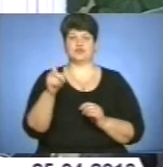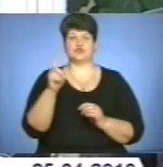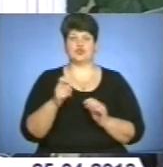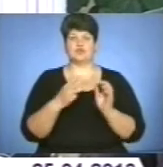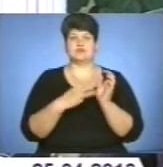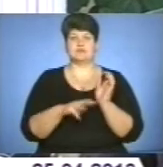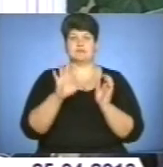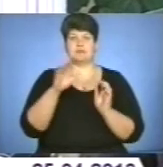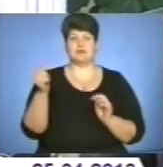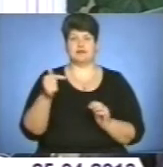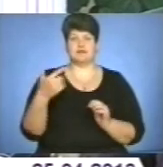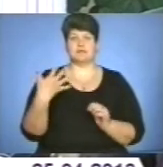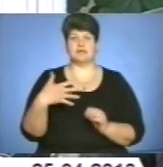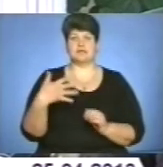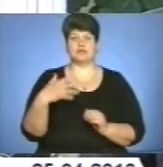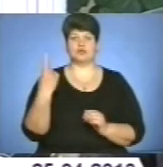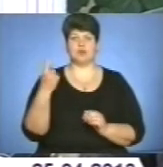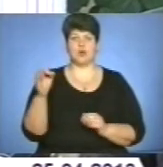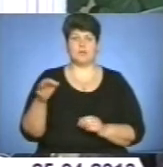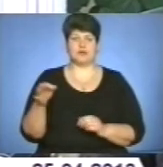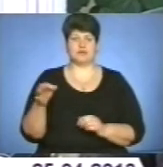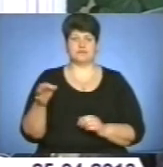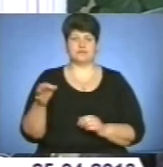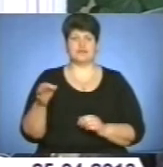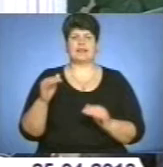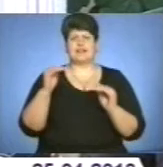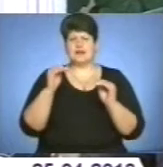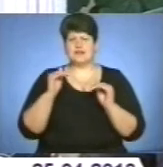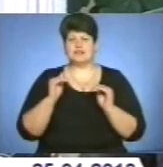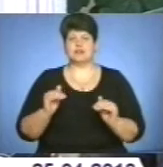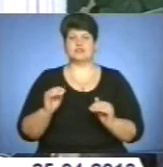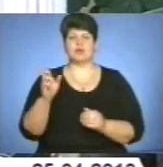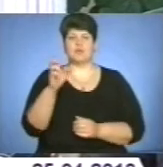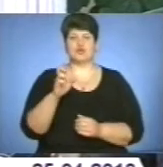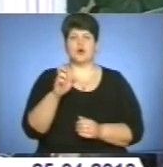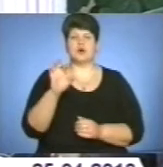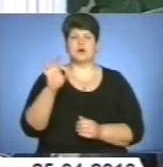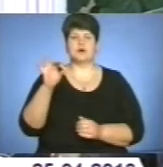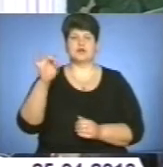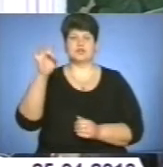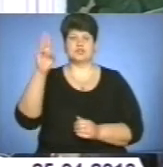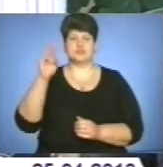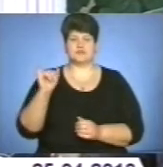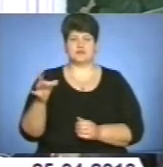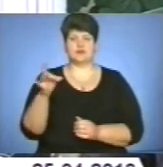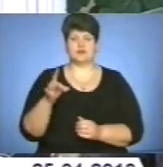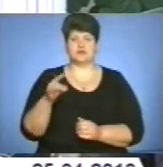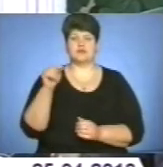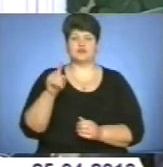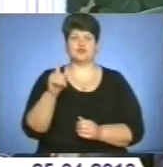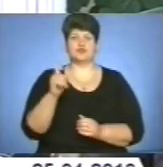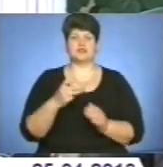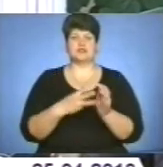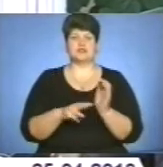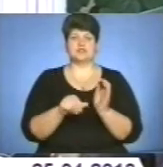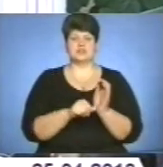гривні 51 копійка. Найнижчий в Борщівському районі 1137 гривні 67 копійок